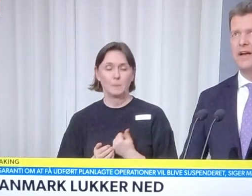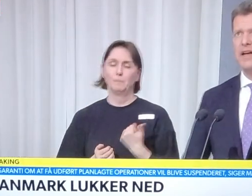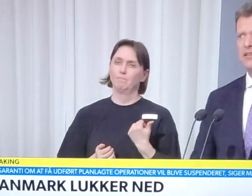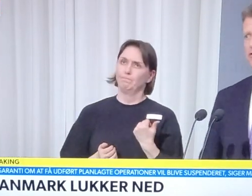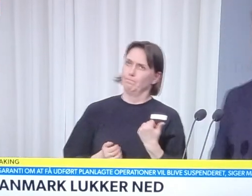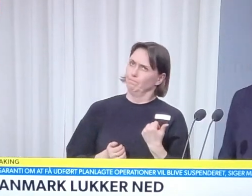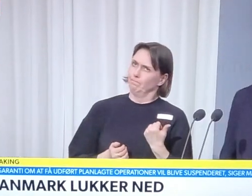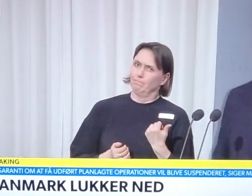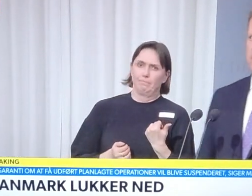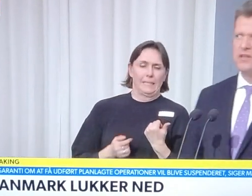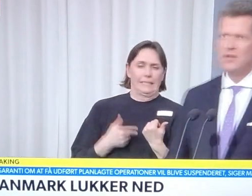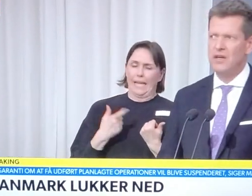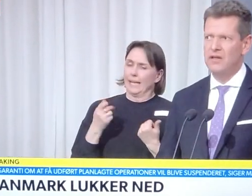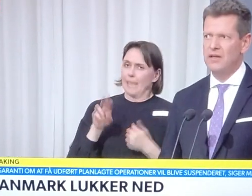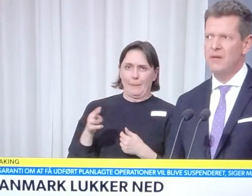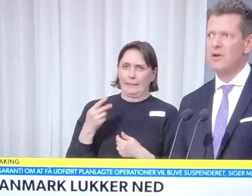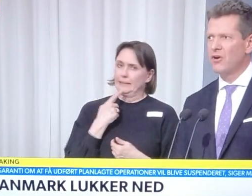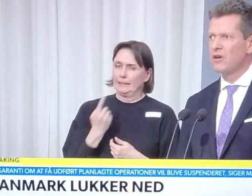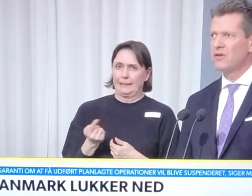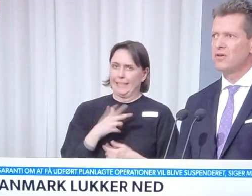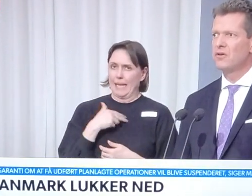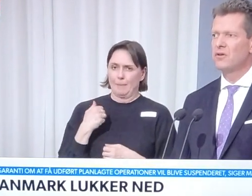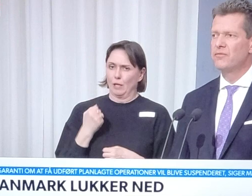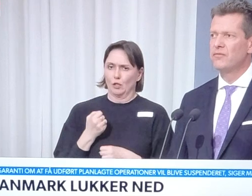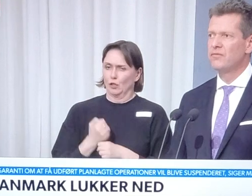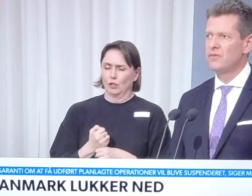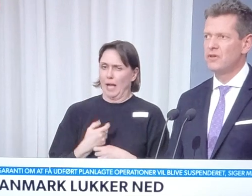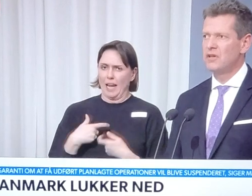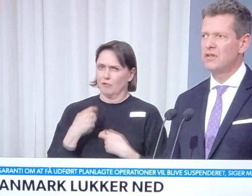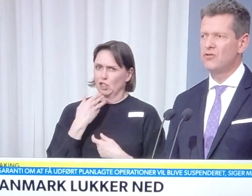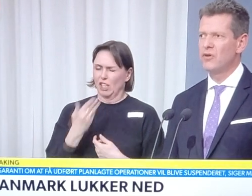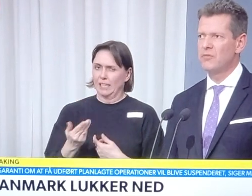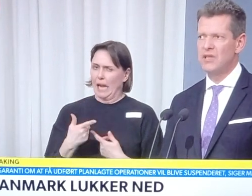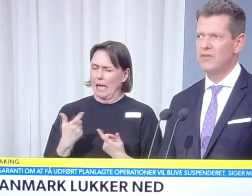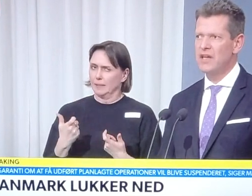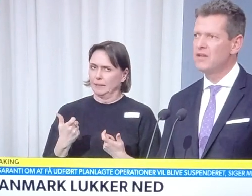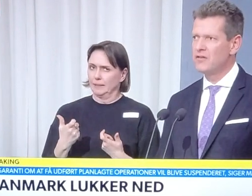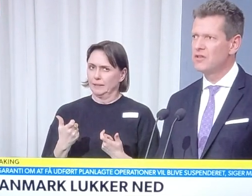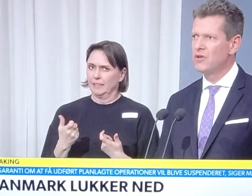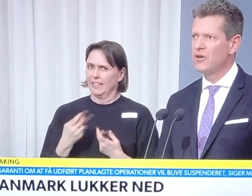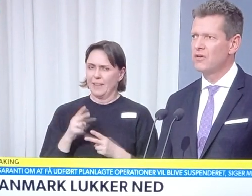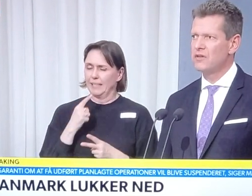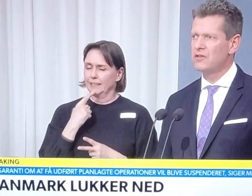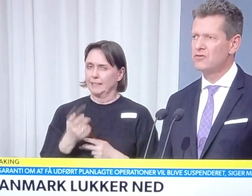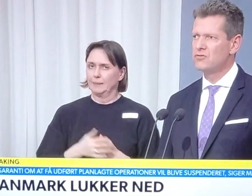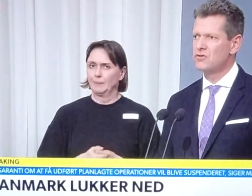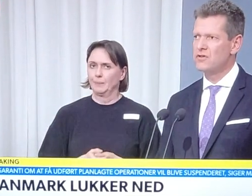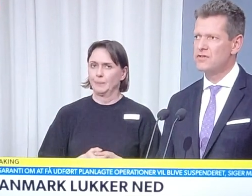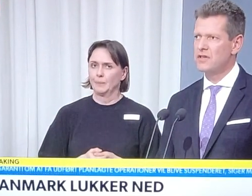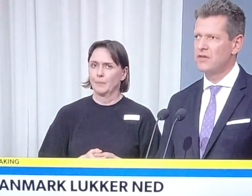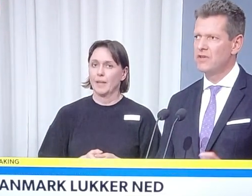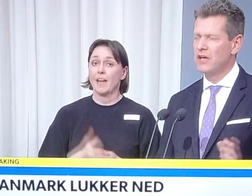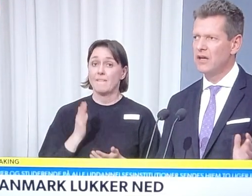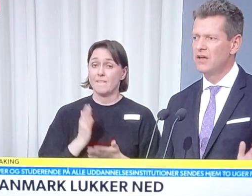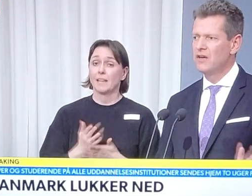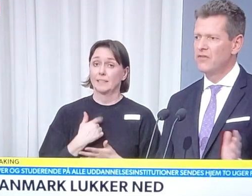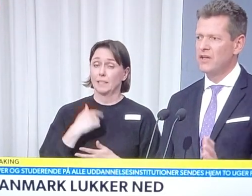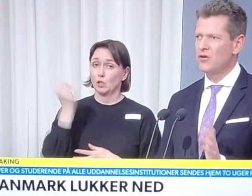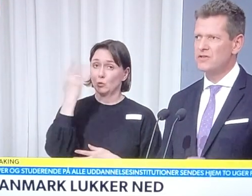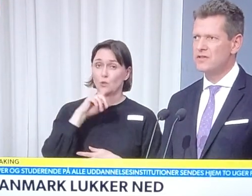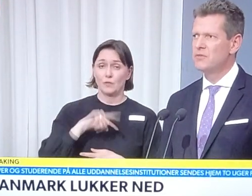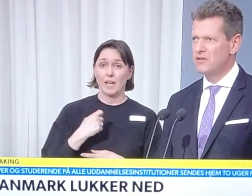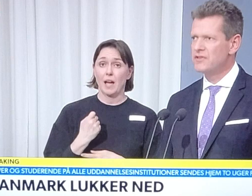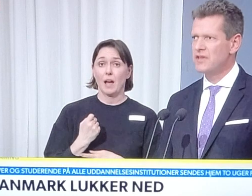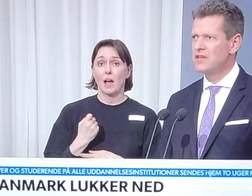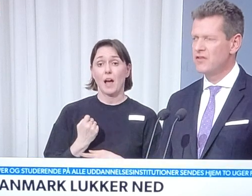Nej, det tror jeg ikke, man kan sige, at Danmark gør. Det tror jeg ikke. Det vil jeg egentlig ikke sige, at gør. Altså, jeg synes sådan set, at vi har været et godt